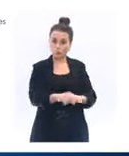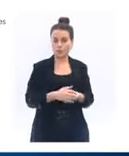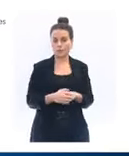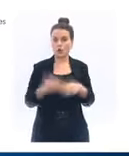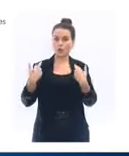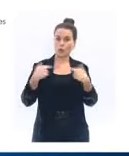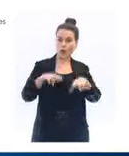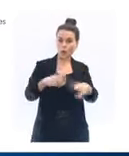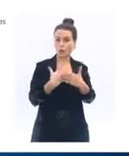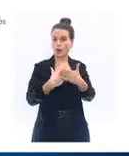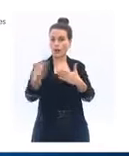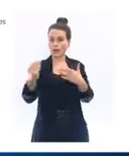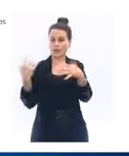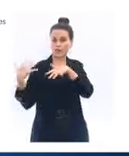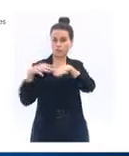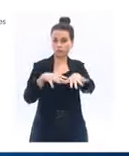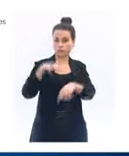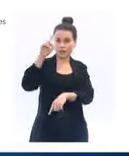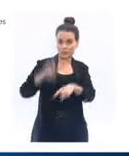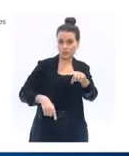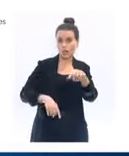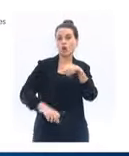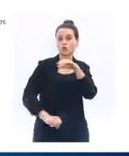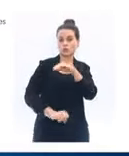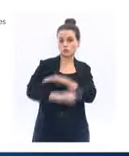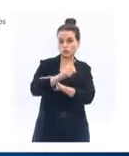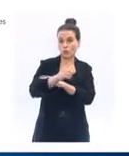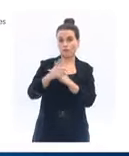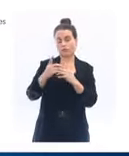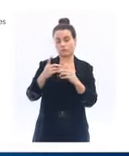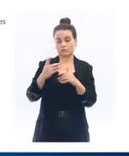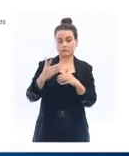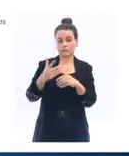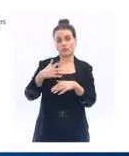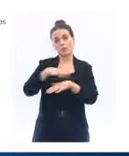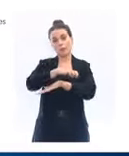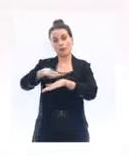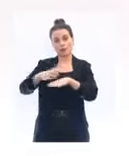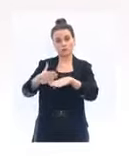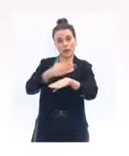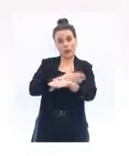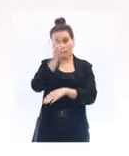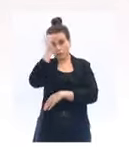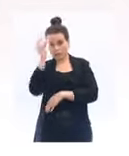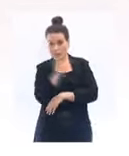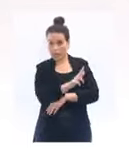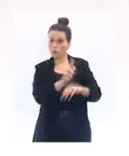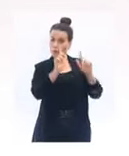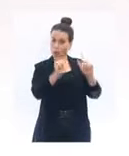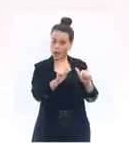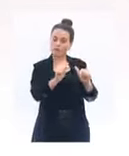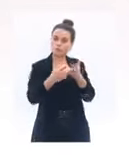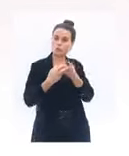à l'exception des manifestations revendicatives déclarées auprès de la préfecture. En ce qui